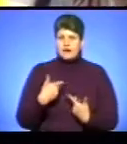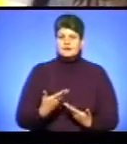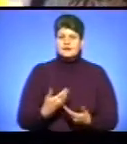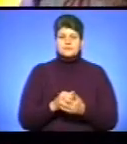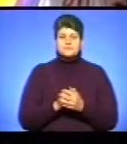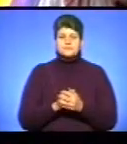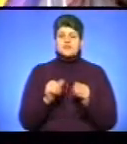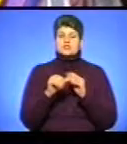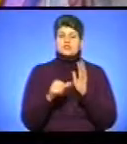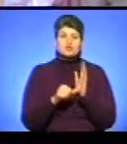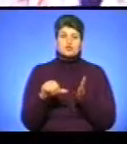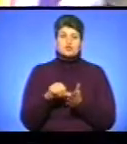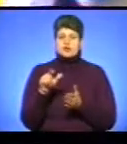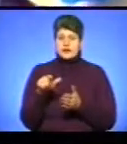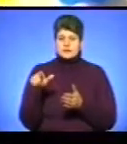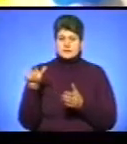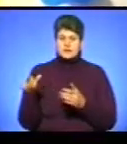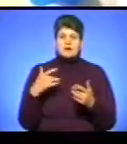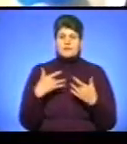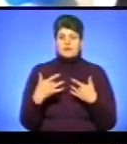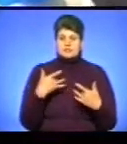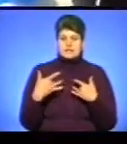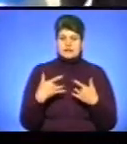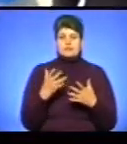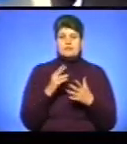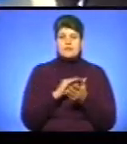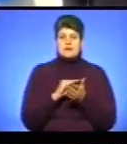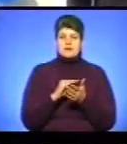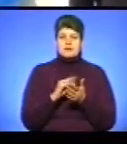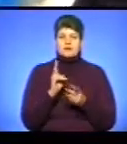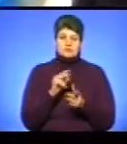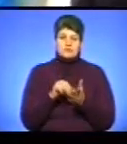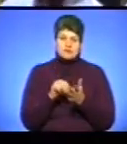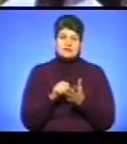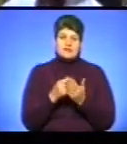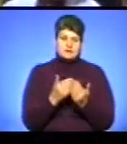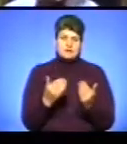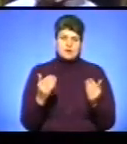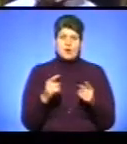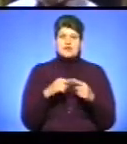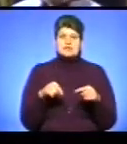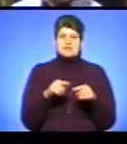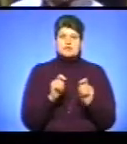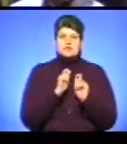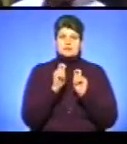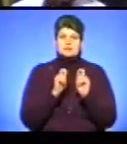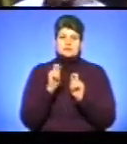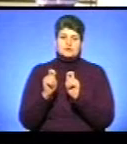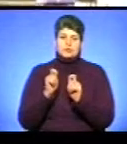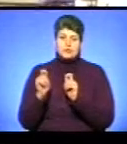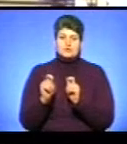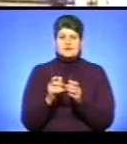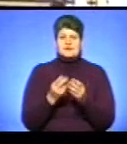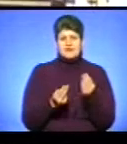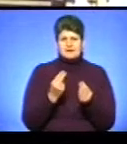16-тьом учасникам концерту та авторам творчих робіт, які були представлені на виставці, організатори вручили подарунки, розвиваючи ігри,